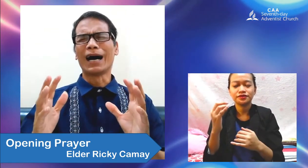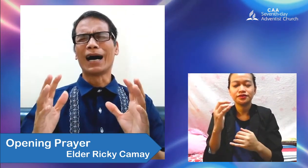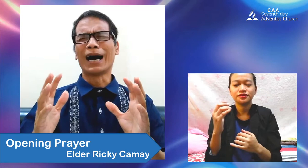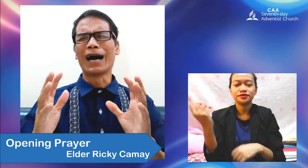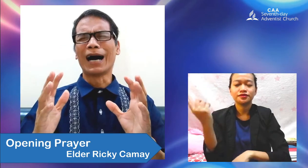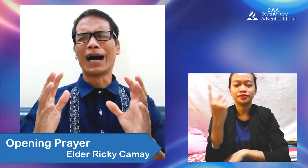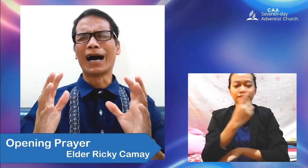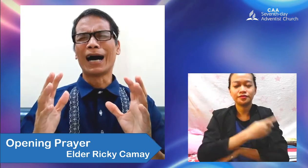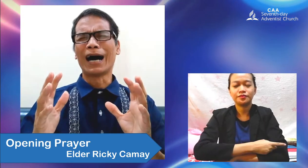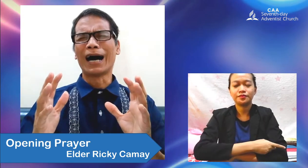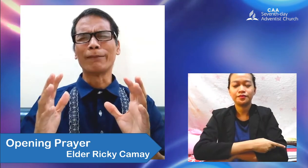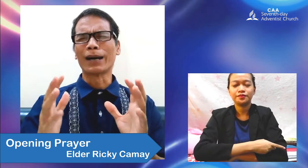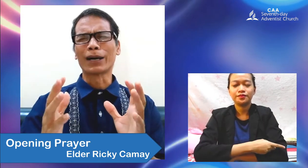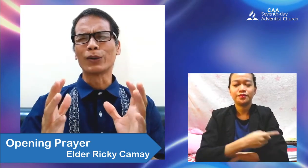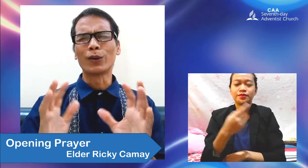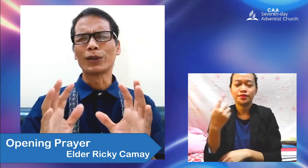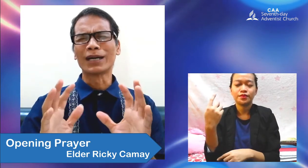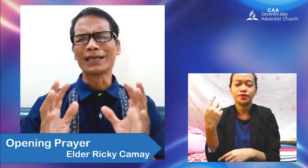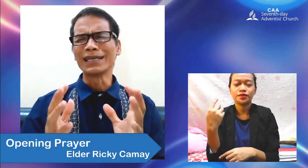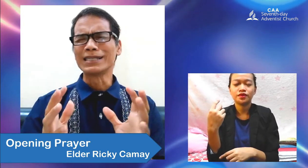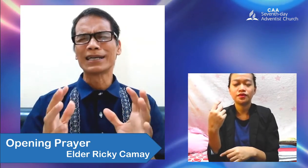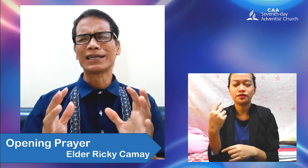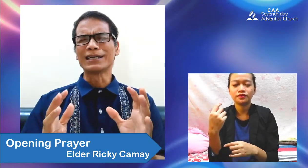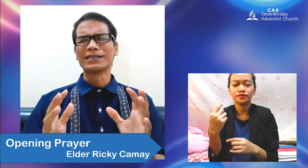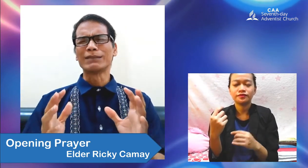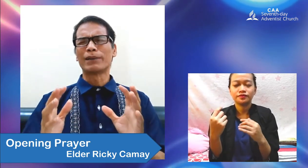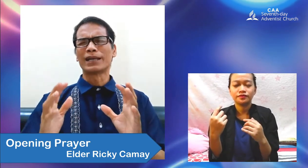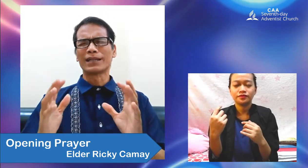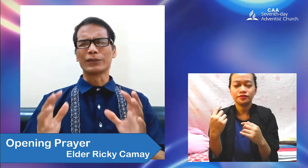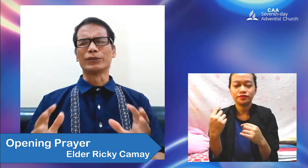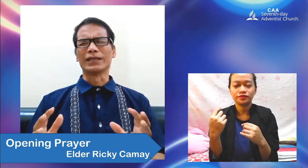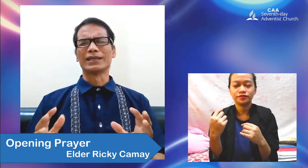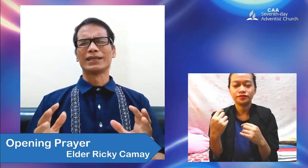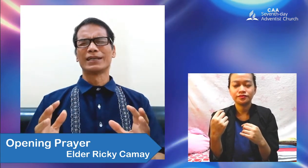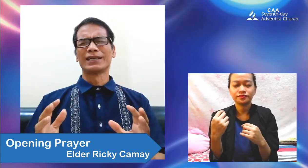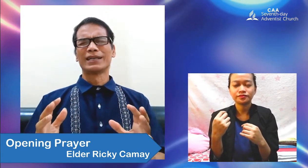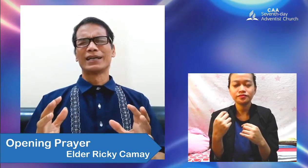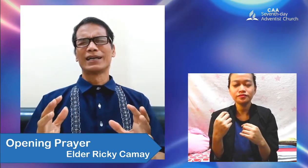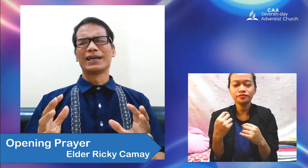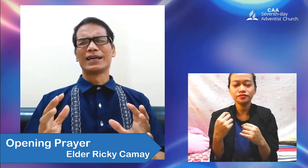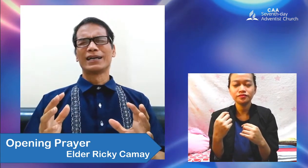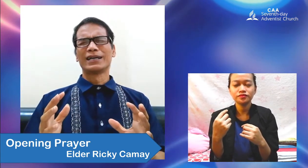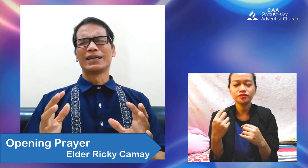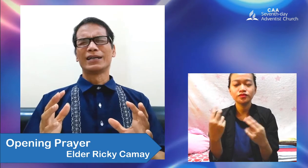ay mong karoon ng iisang isipan at layunin.